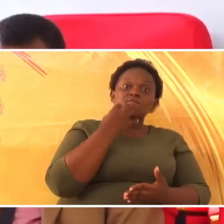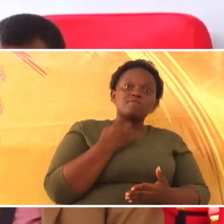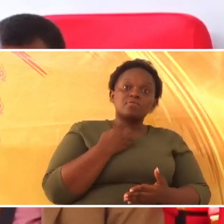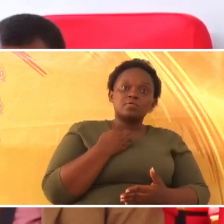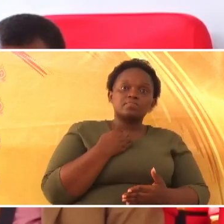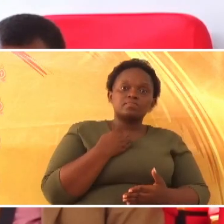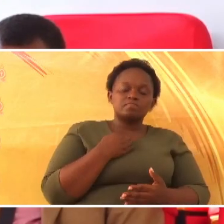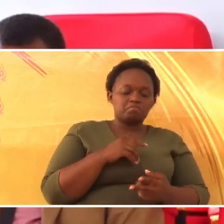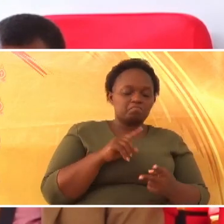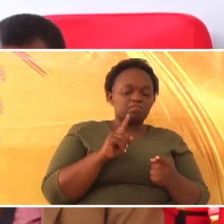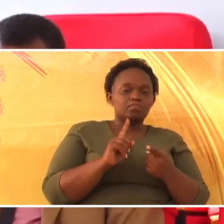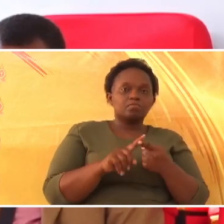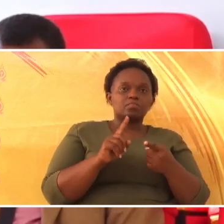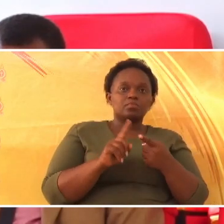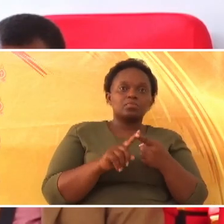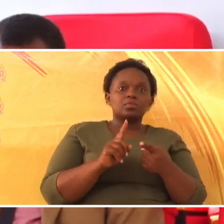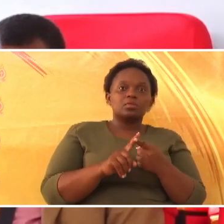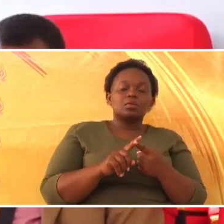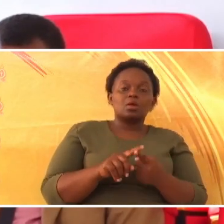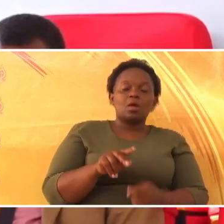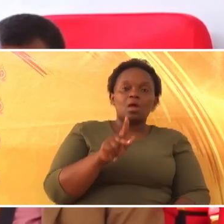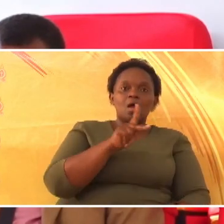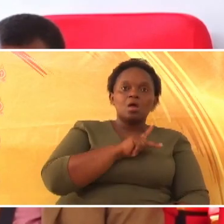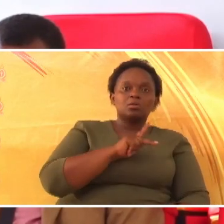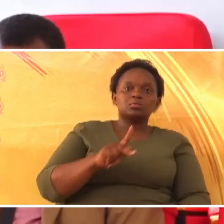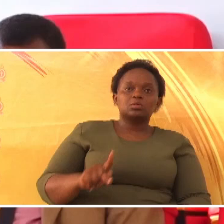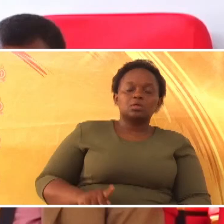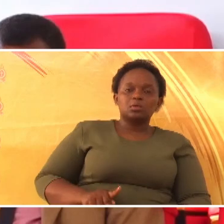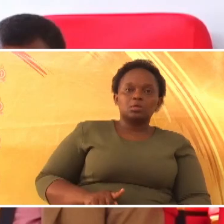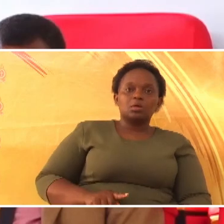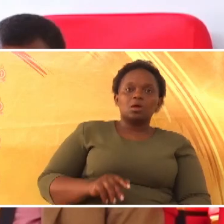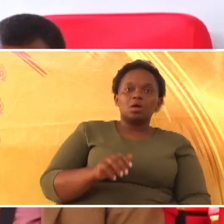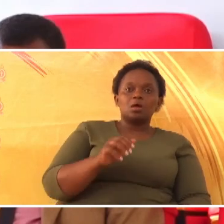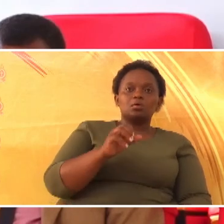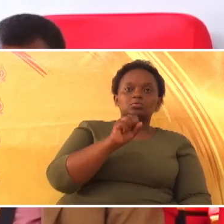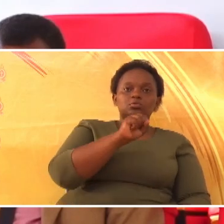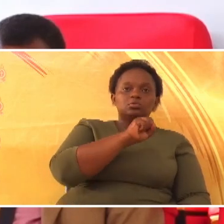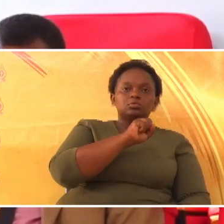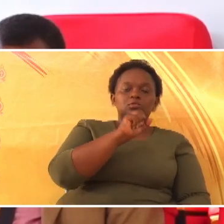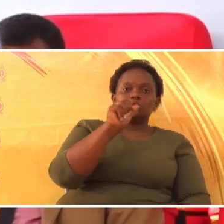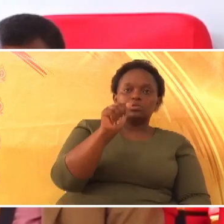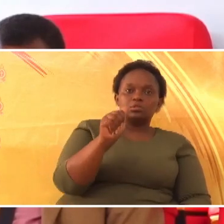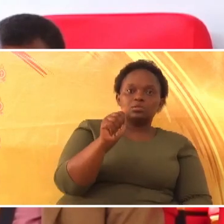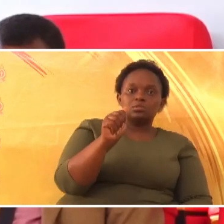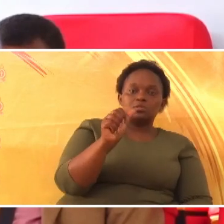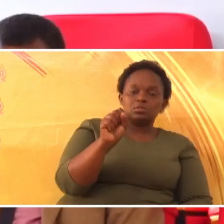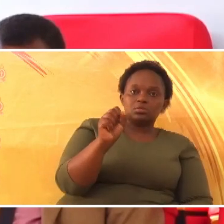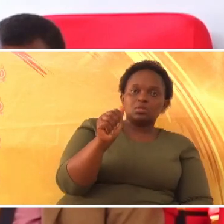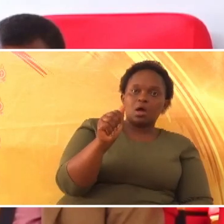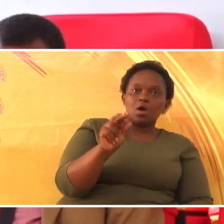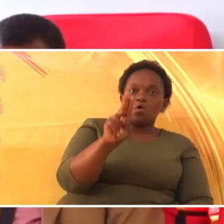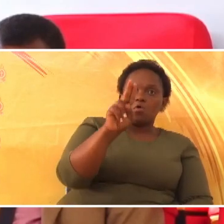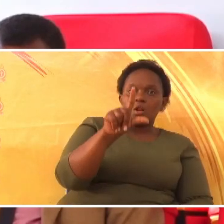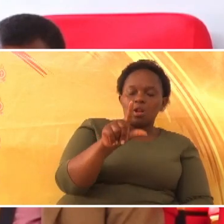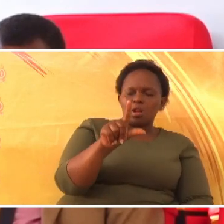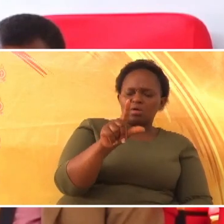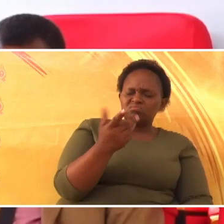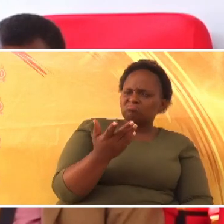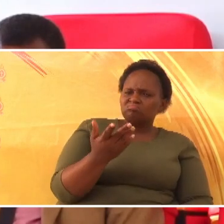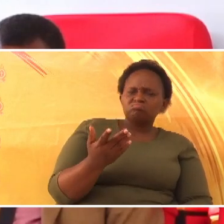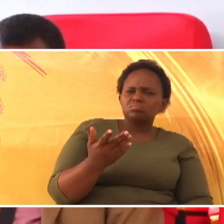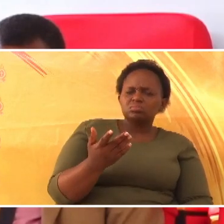mfalme King Saul. Mna mkumbuka? King Saul should have been there.